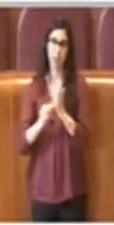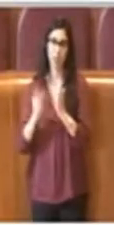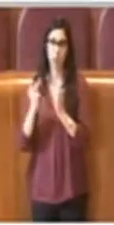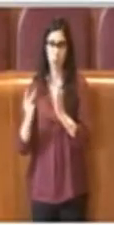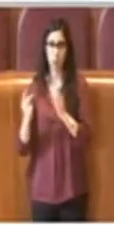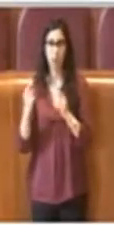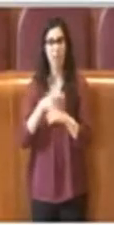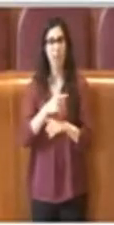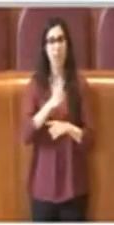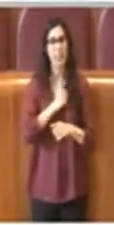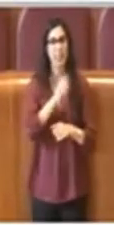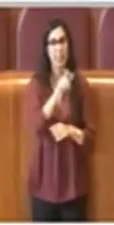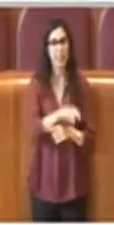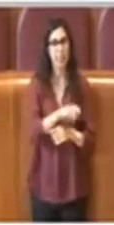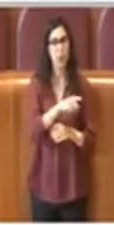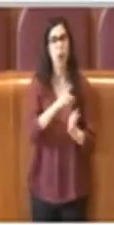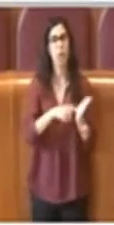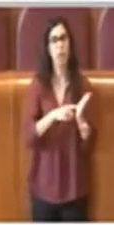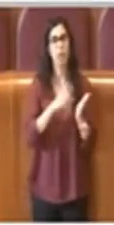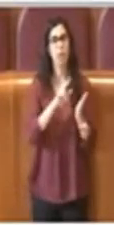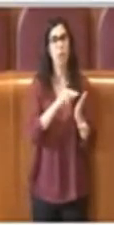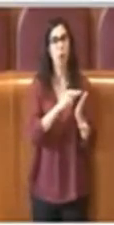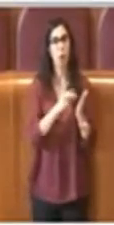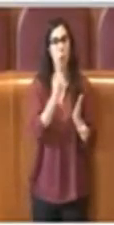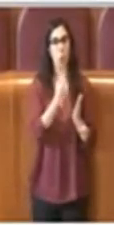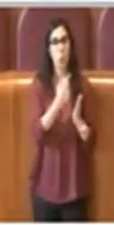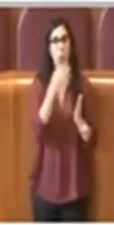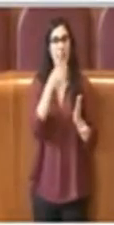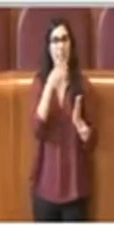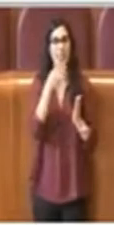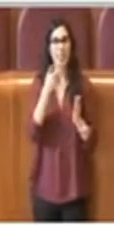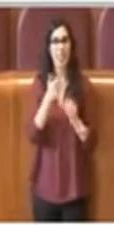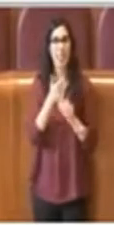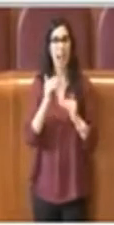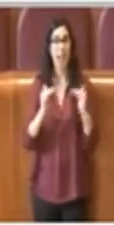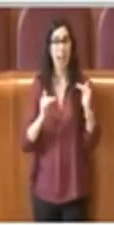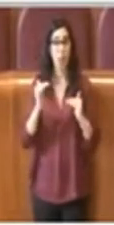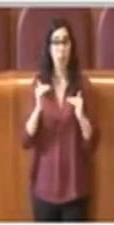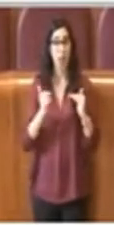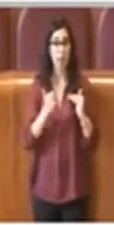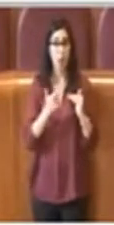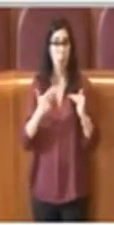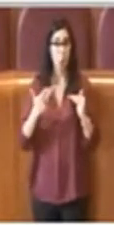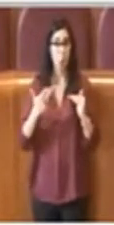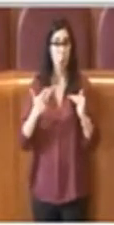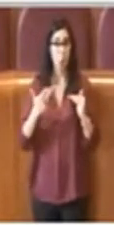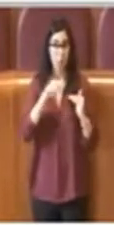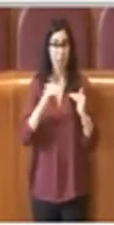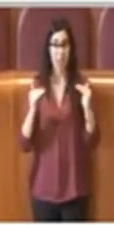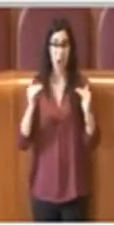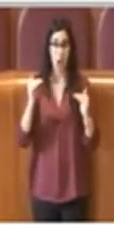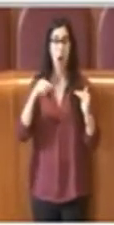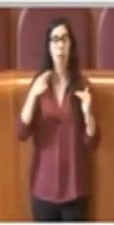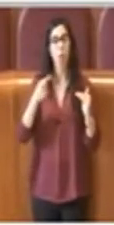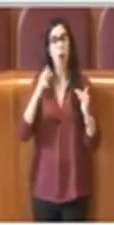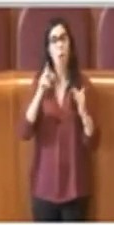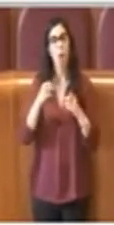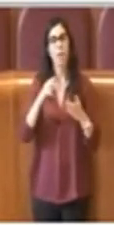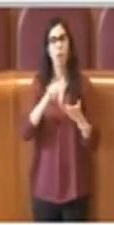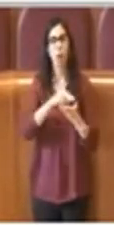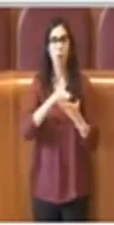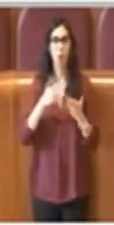un voto, quindi questo equilibrio numerico in realtà poi è sbilanciato di fatto nel voto. Quindi